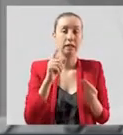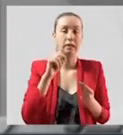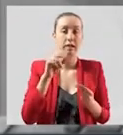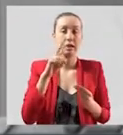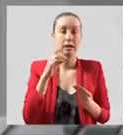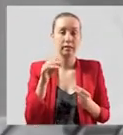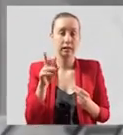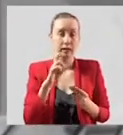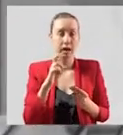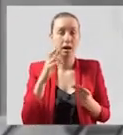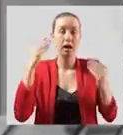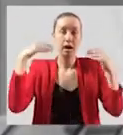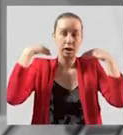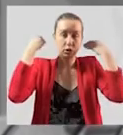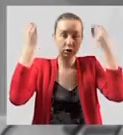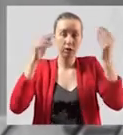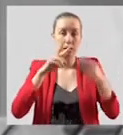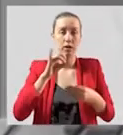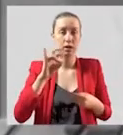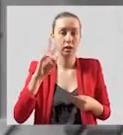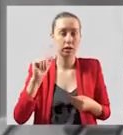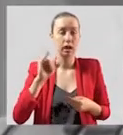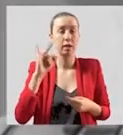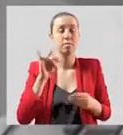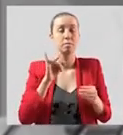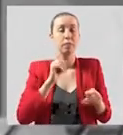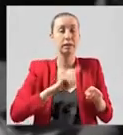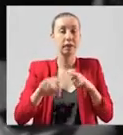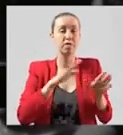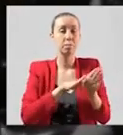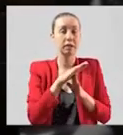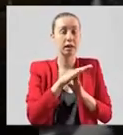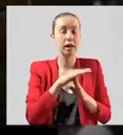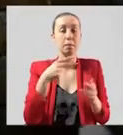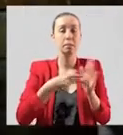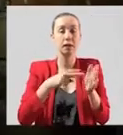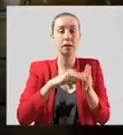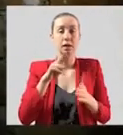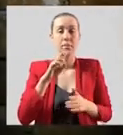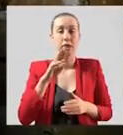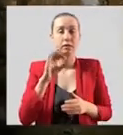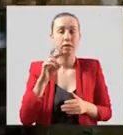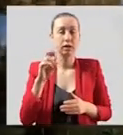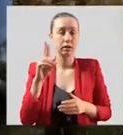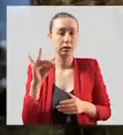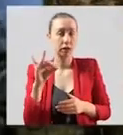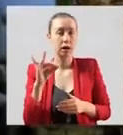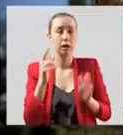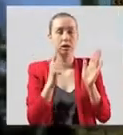Ленина и за досрочное выполнение плана пятилетки 7 ноября 1970 года.